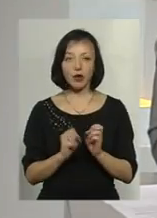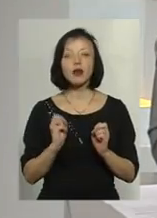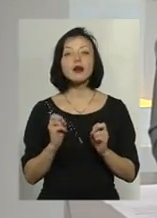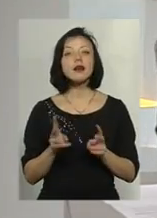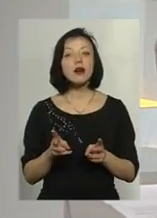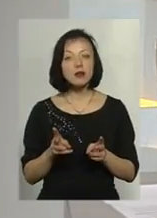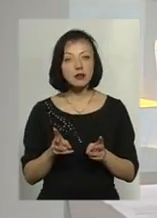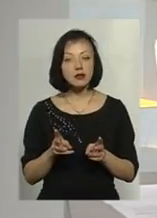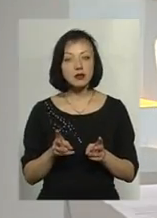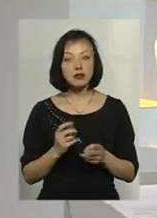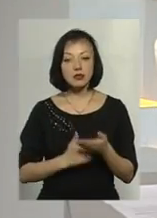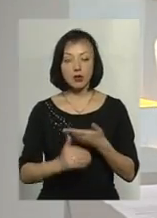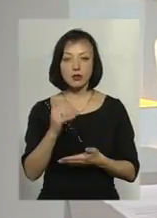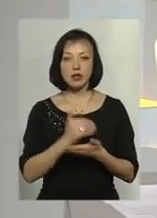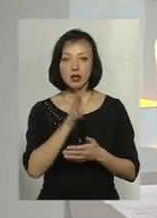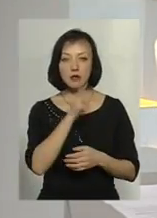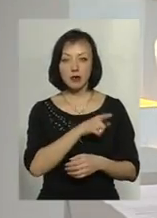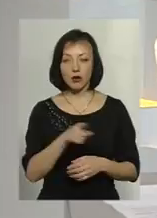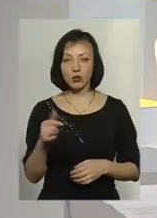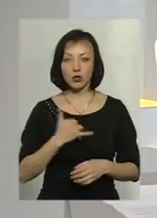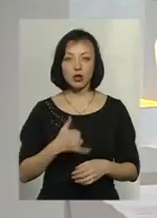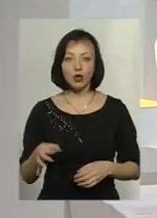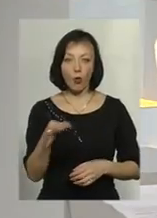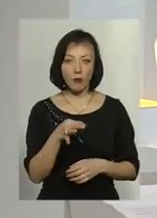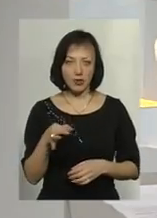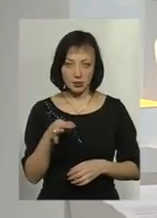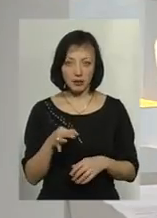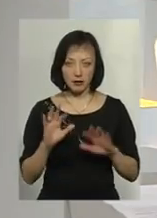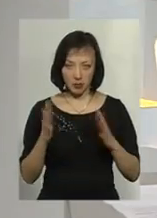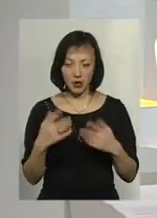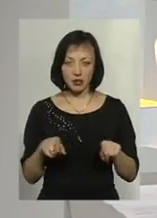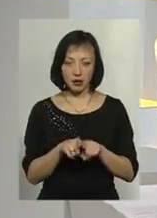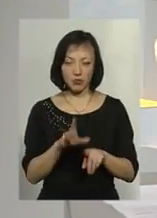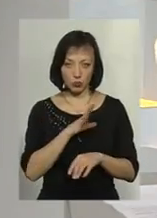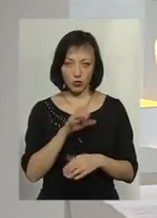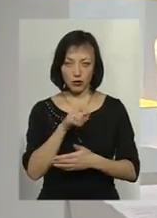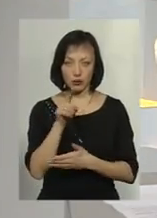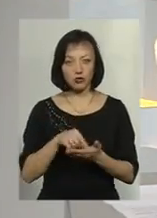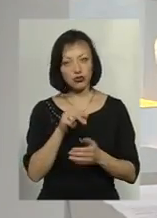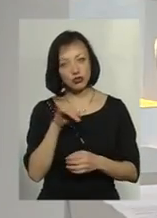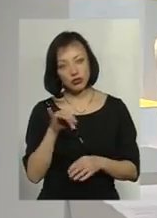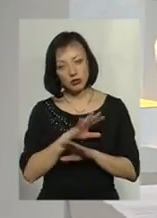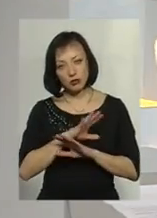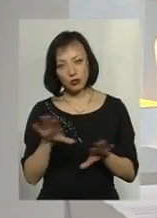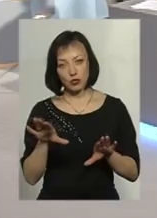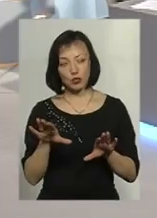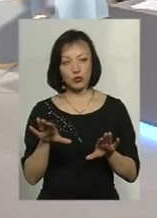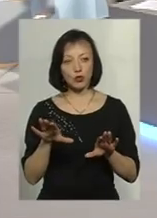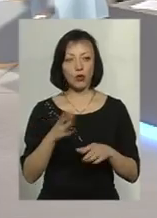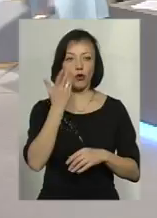за останній період в нашій області траплялися такі випадки, чи ні? Коли люди